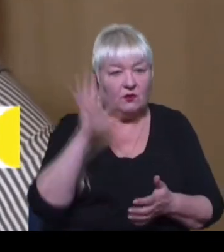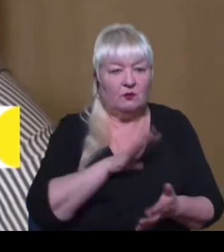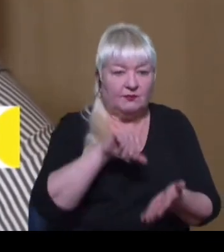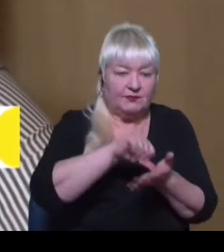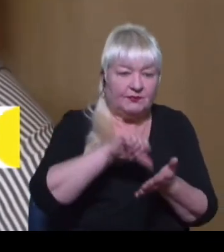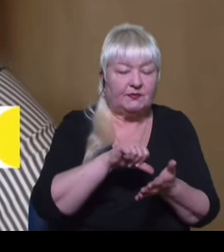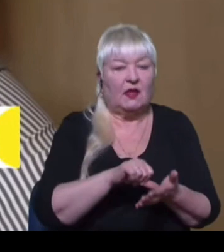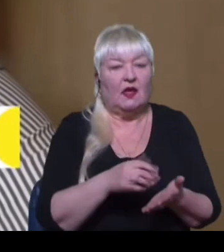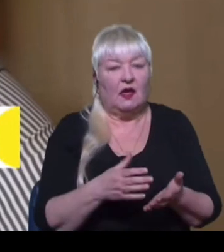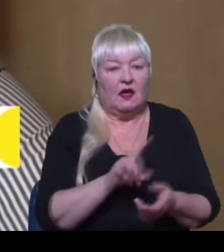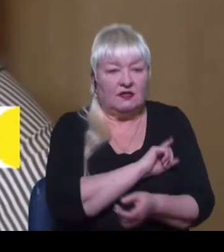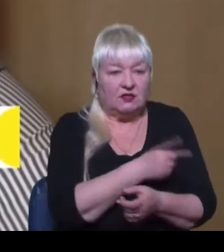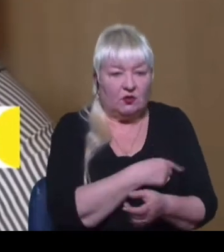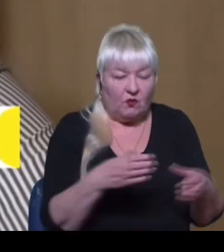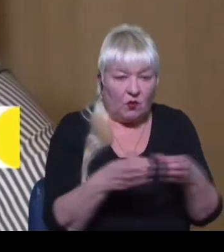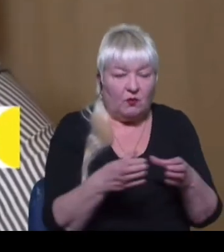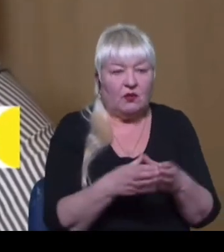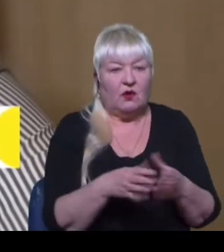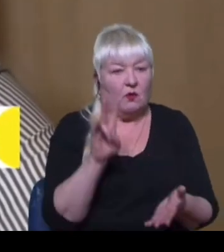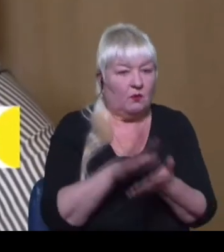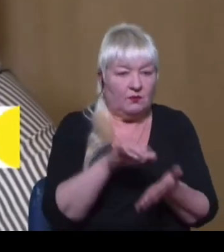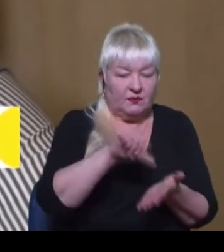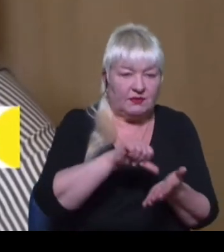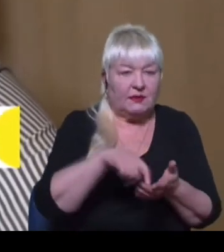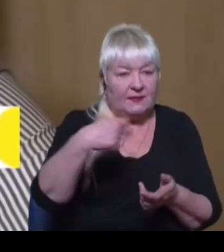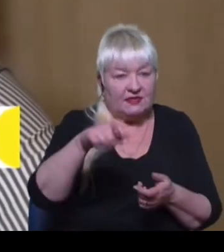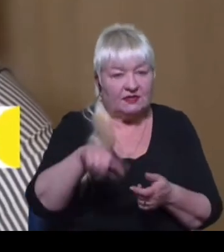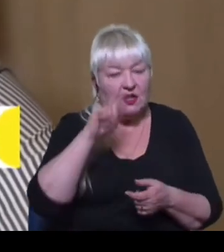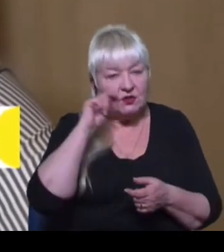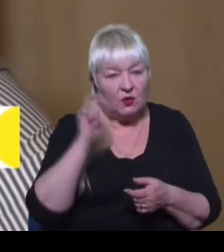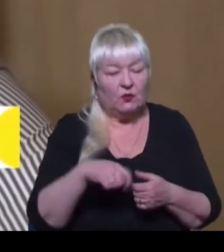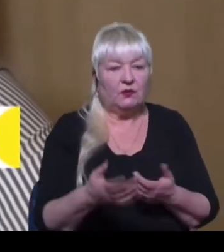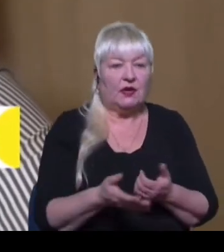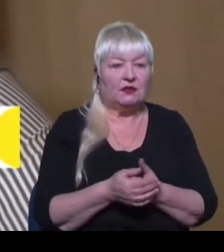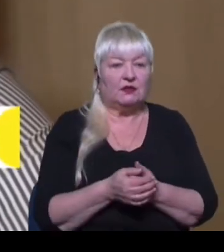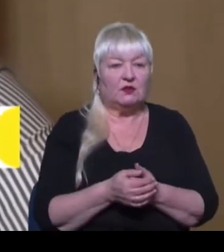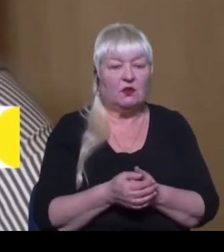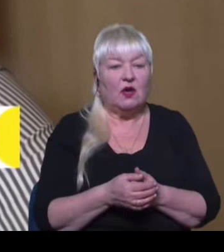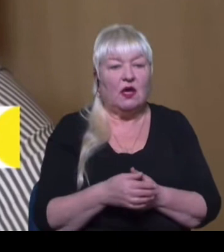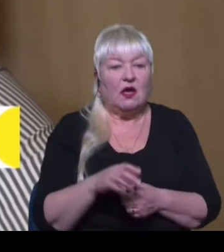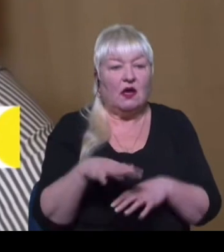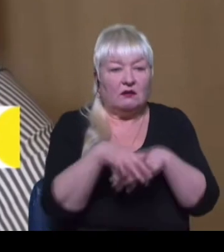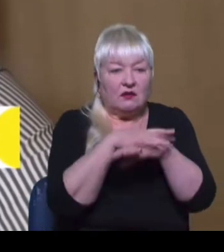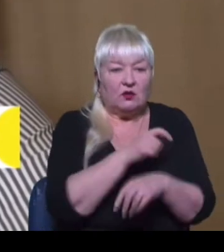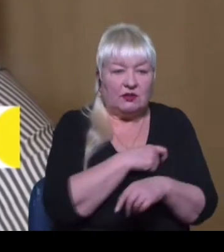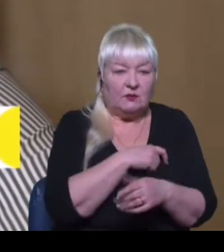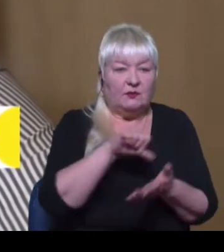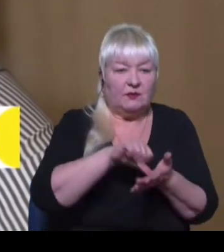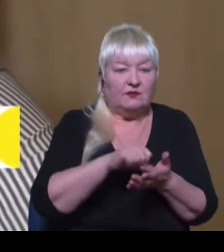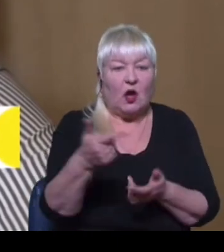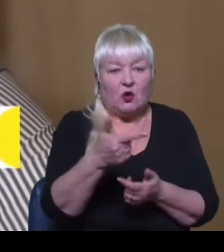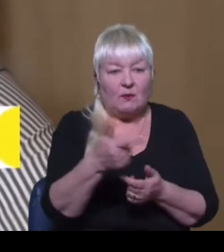представники силового блоку, постійна представниця президента України в Криму, голова Меджлісу, народні депутати та представники громадських